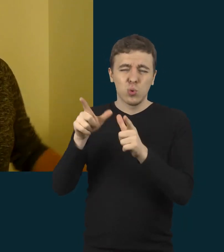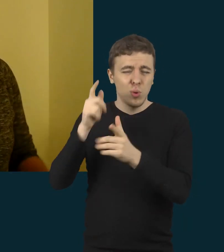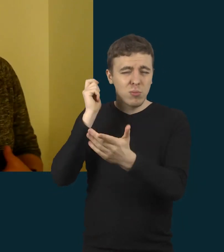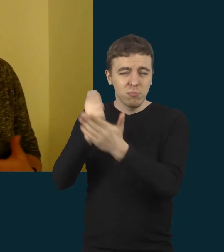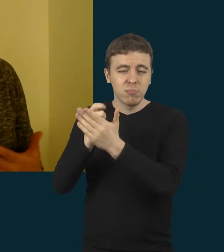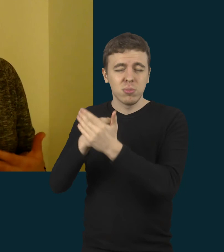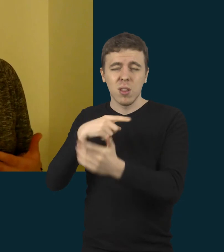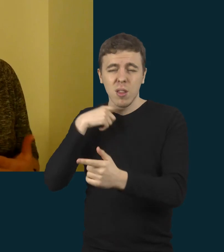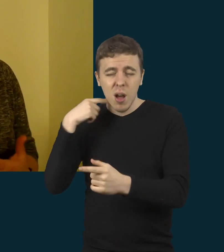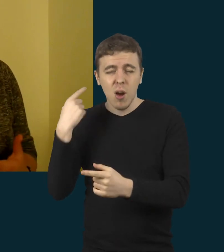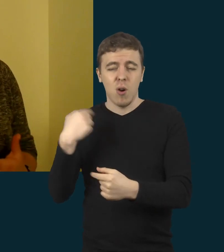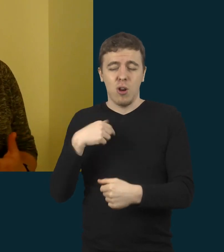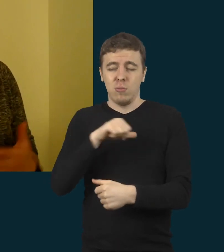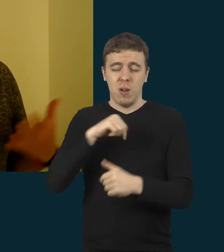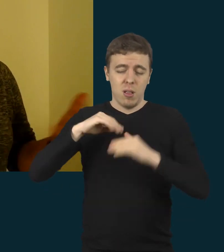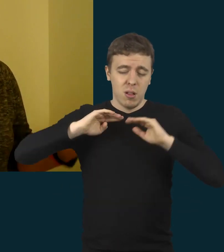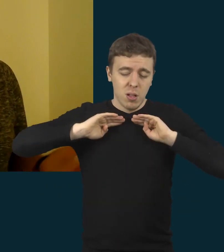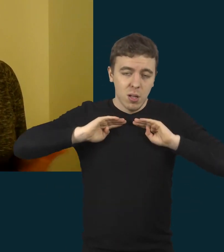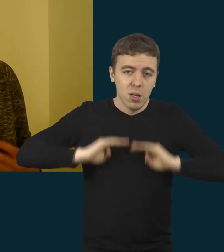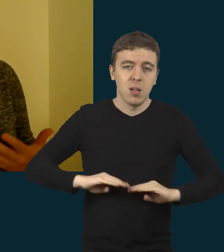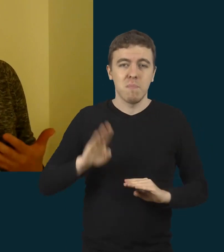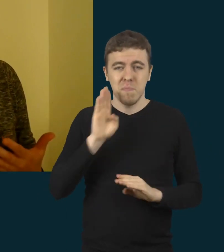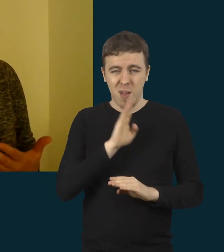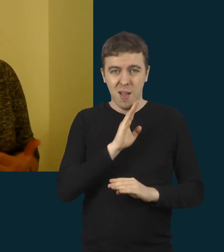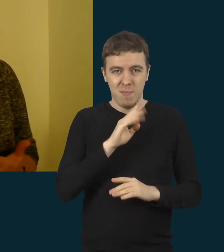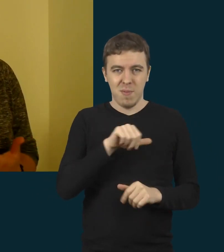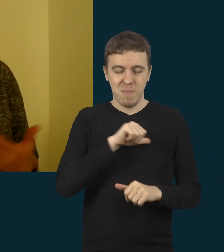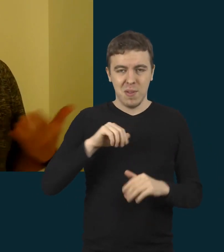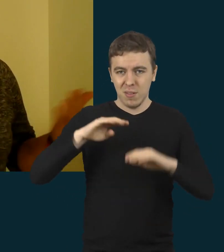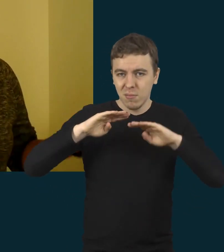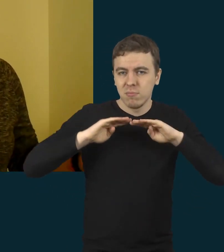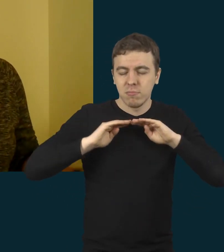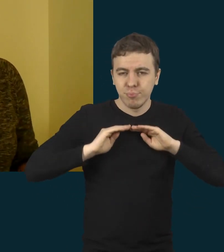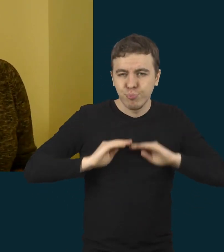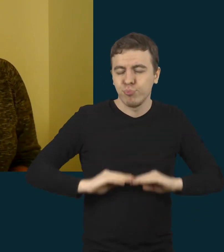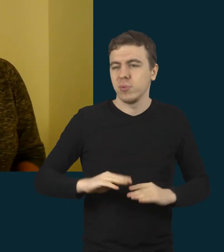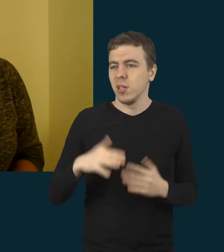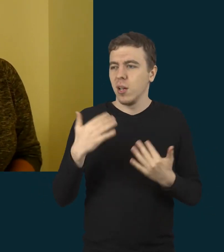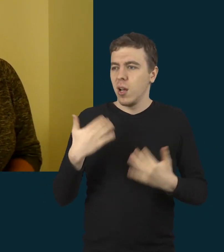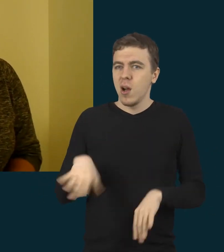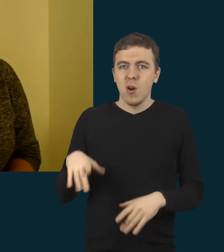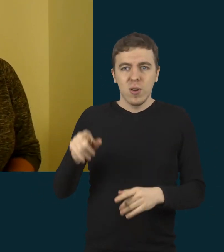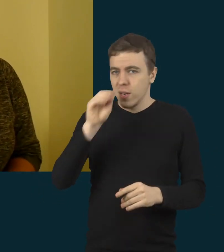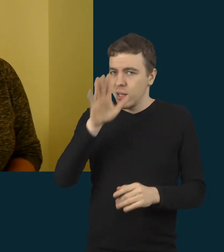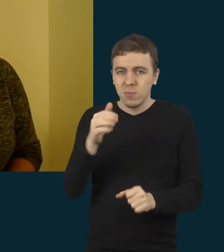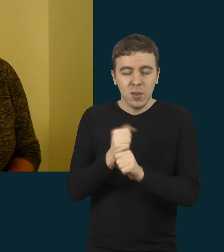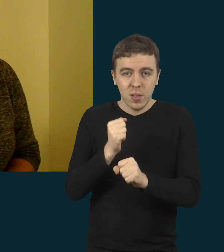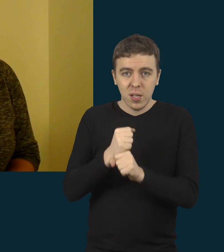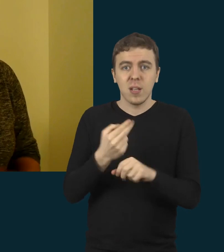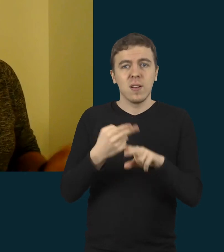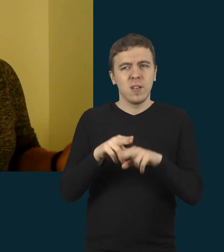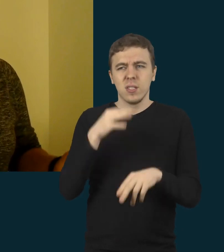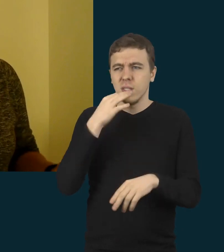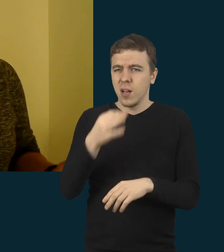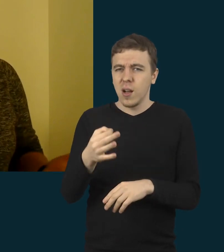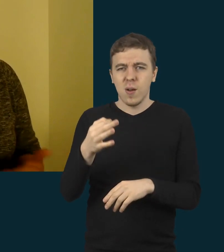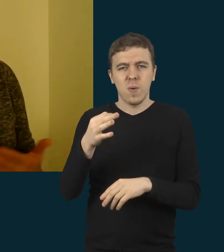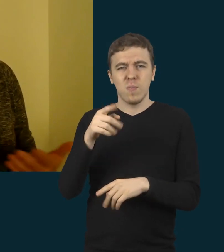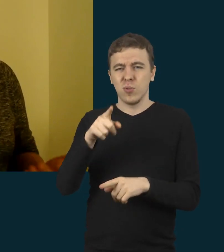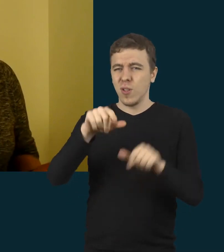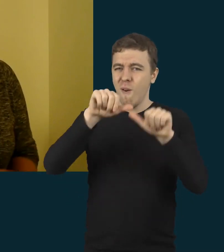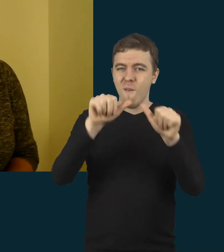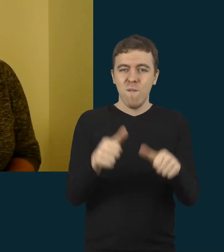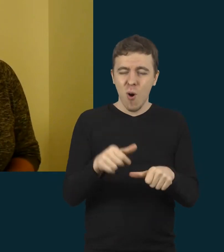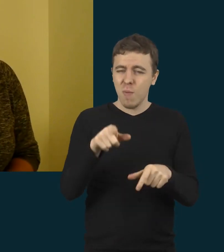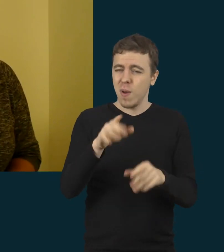vaiką. Tai gal, sako, galėtume pasidalinti tai faktas, kad tokio tipo nuotolinio mokymo nebuvo kaip mūsų